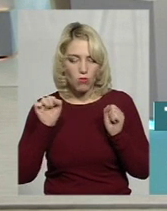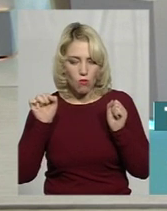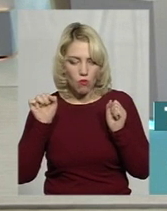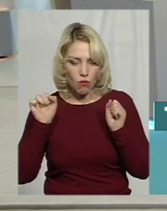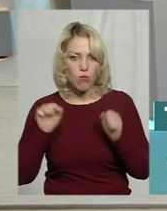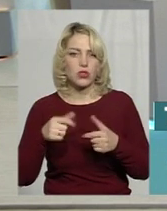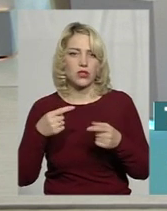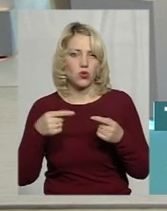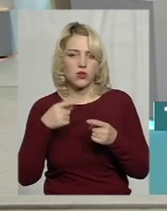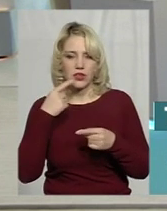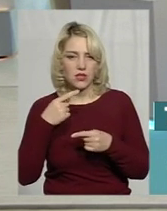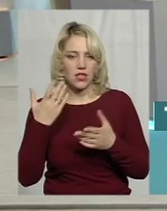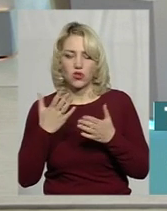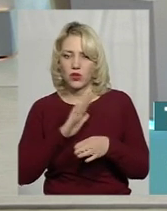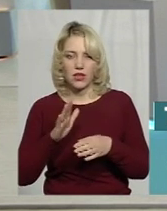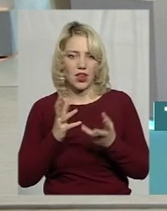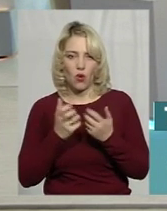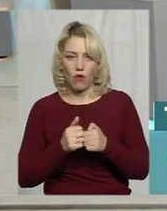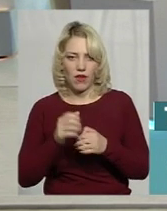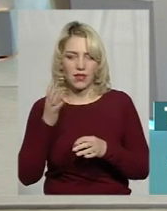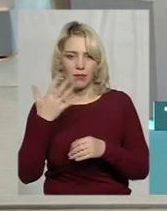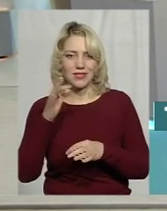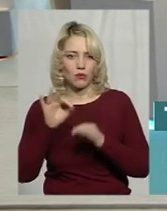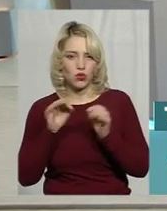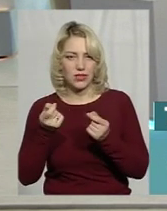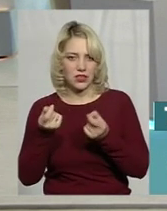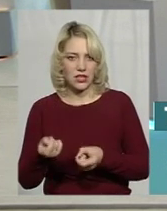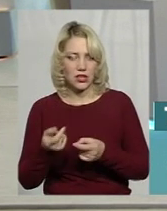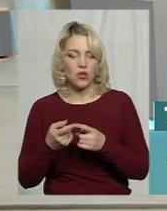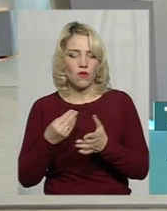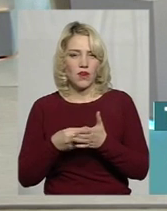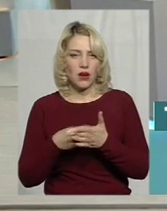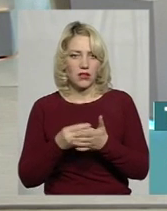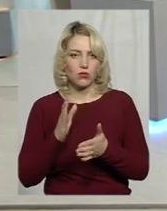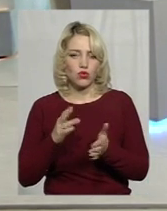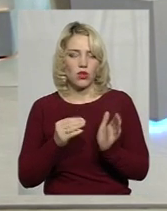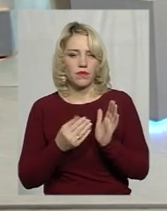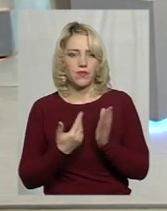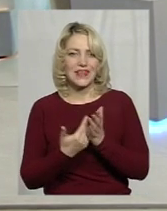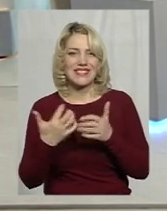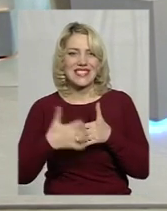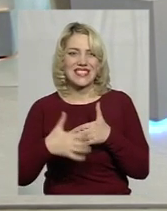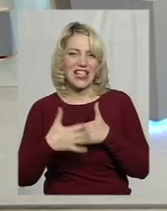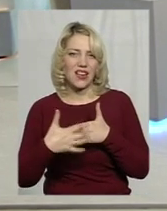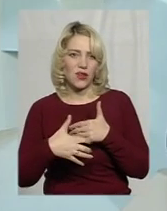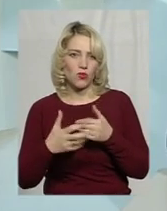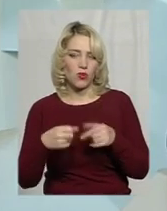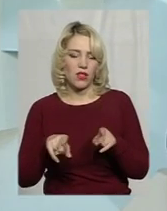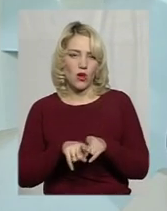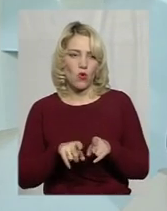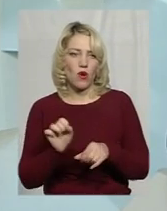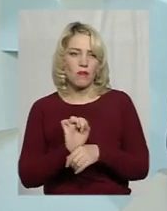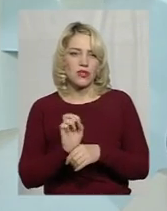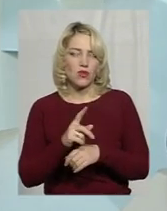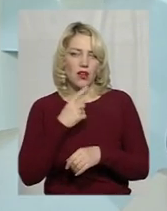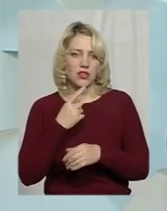якщо не рахувати понижаючий коефіцієнт на акциз, то вартість буде в середньому, так від... Ну, про таку машину, як казав мій